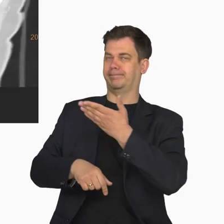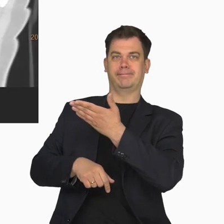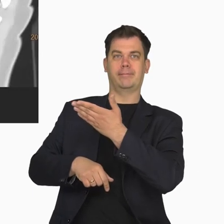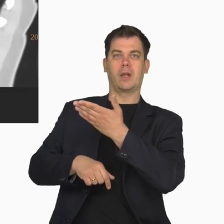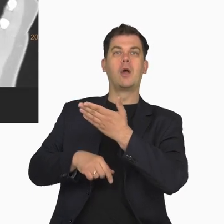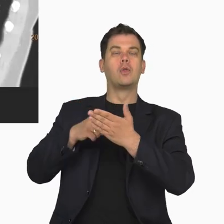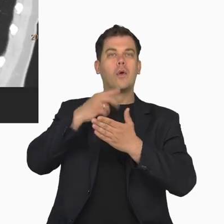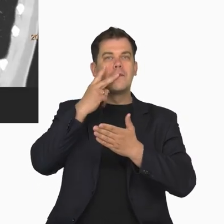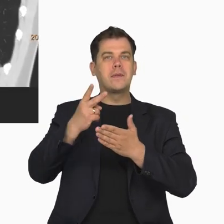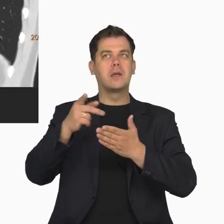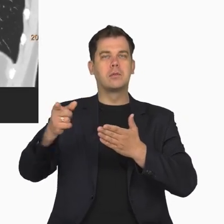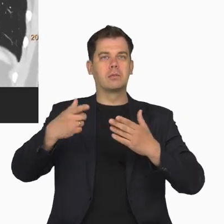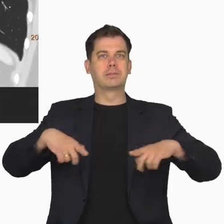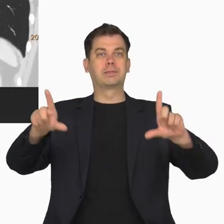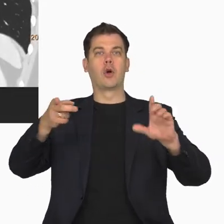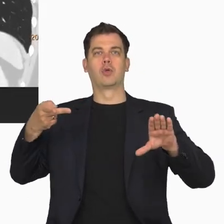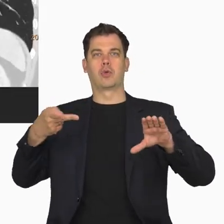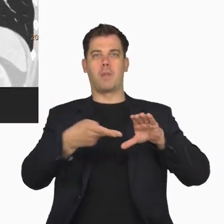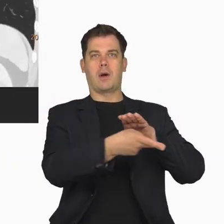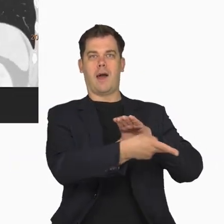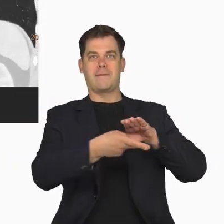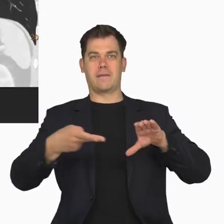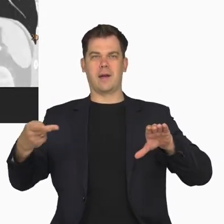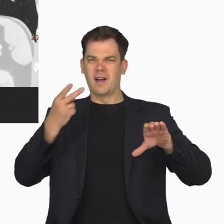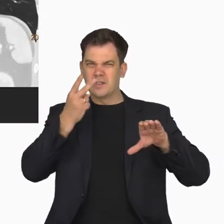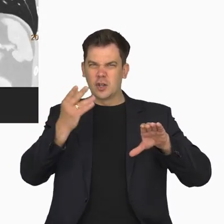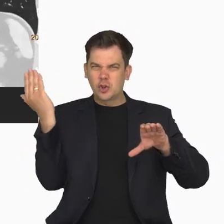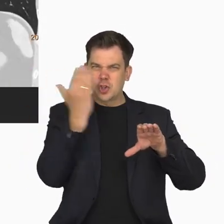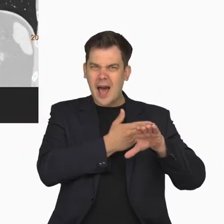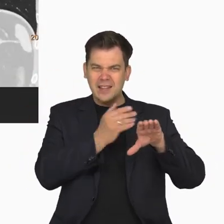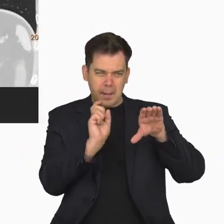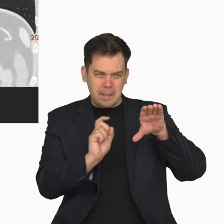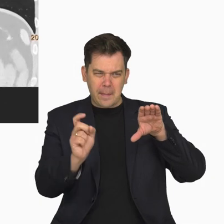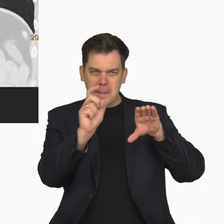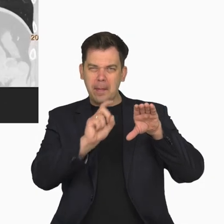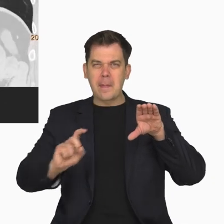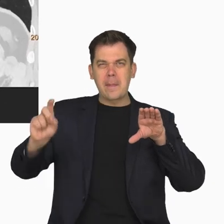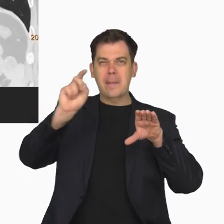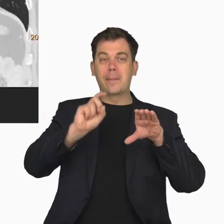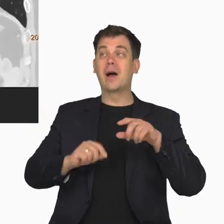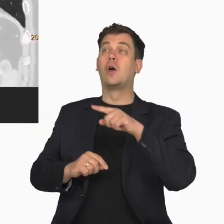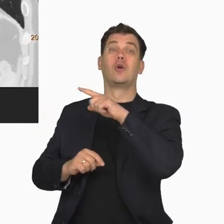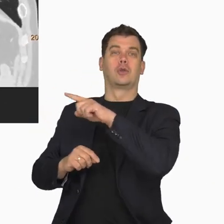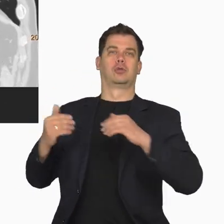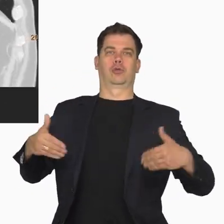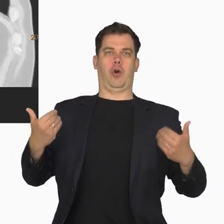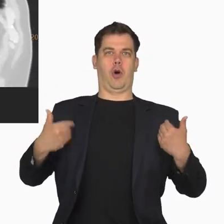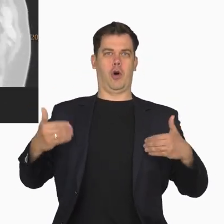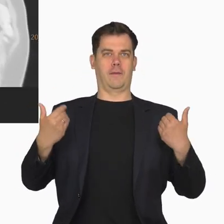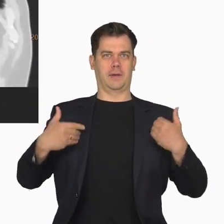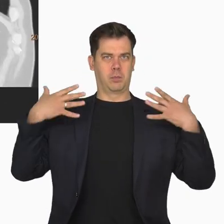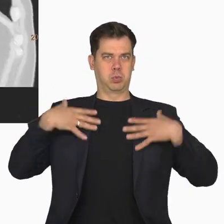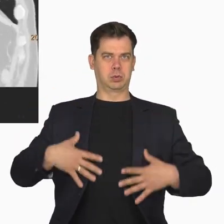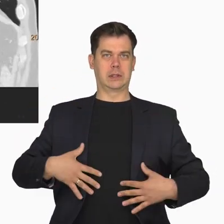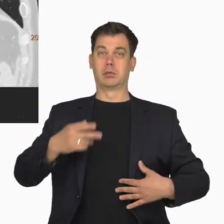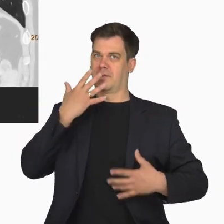obrazy tomografii komputerowej. Czyli to czarne, co tam widzimy z takimi białymi kreseczkami, jakie się przewijają, to są zdrowe